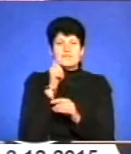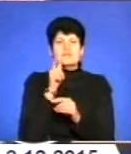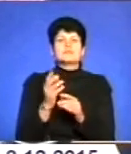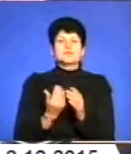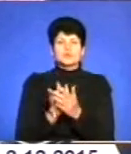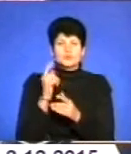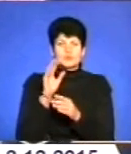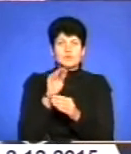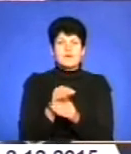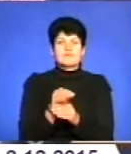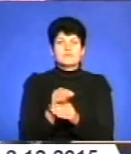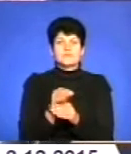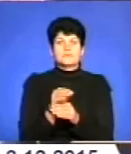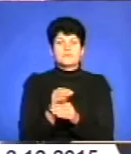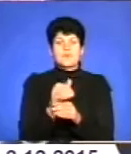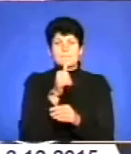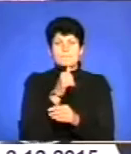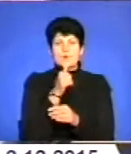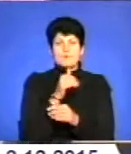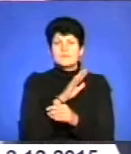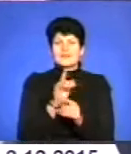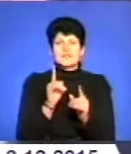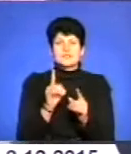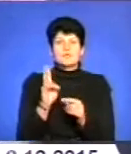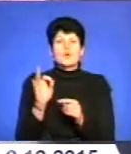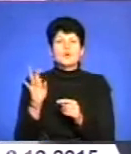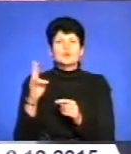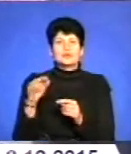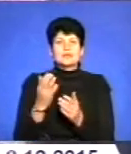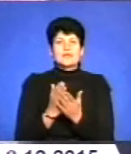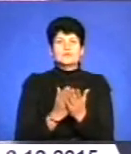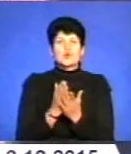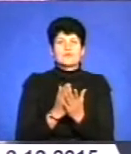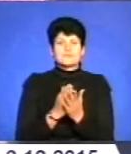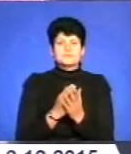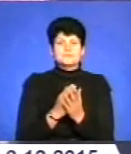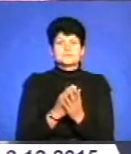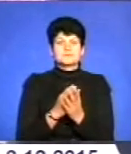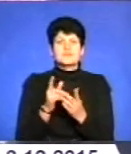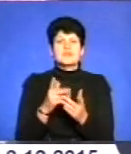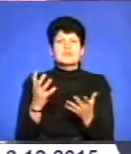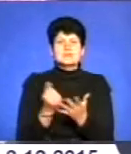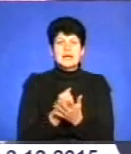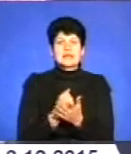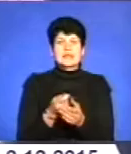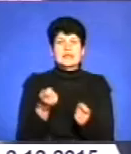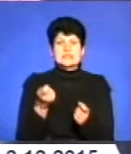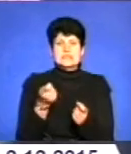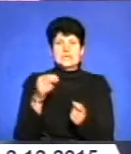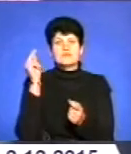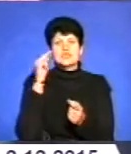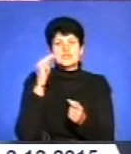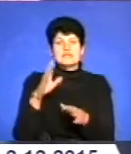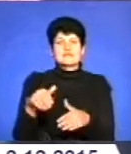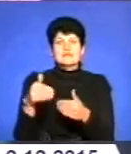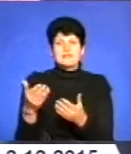добавимо. Ми пробуємо не тільки, щоб кондуктор, а ще крім того є обслуговуючий персонал, щоб і встигали, і касири навчилися видавати